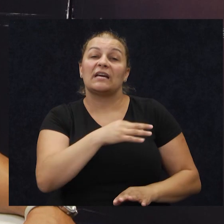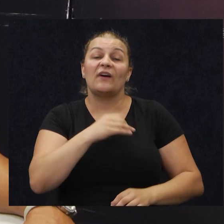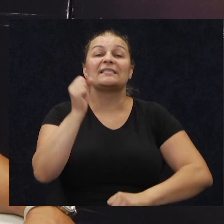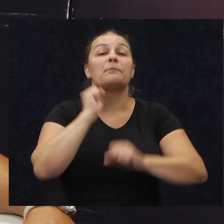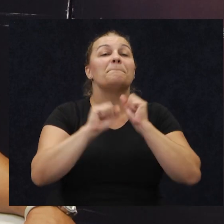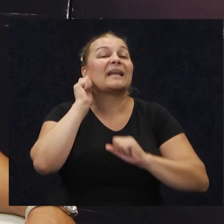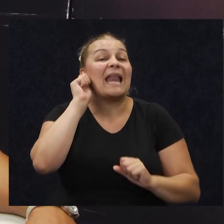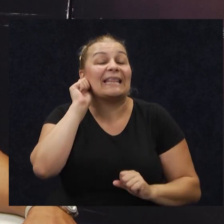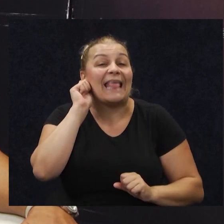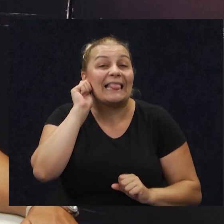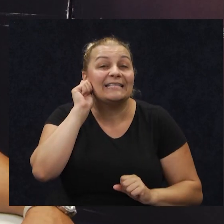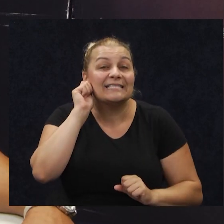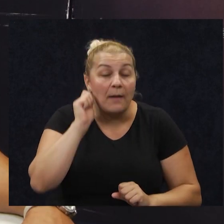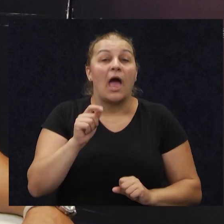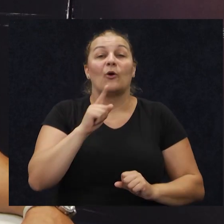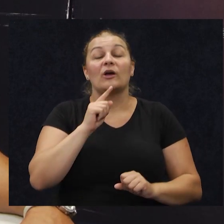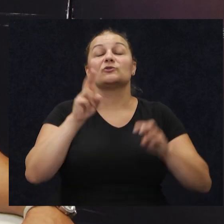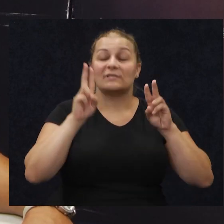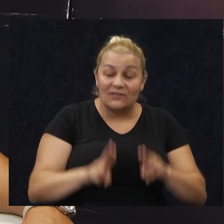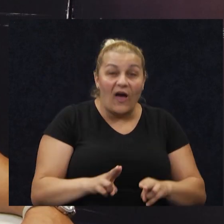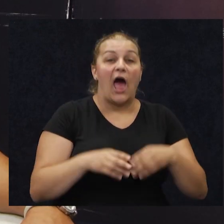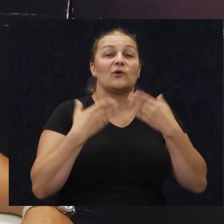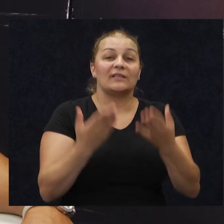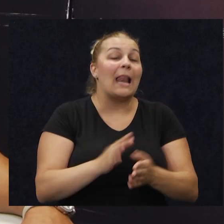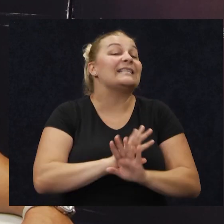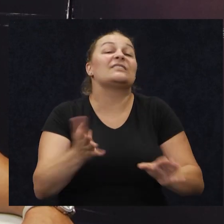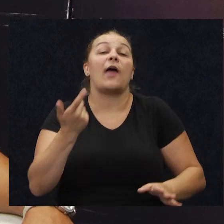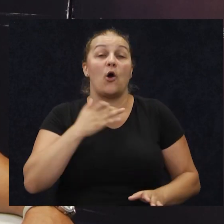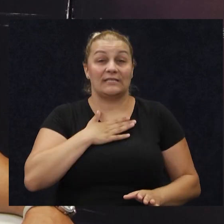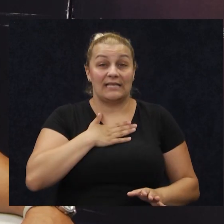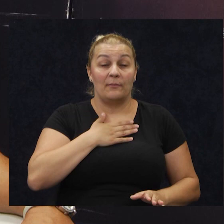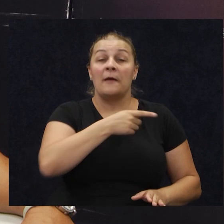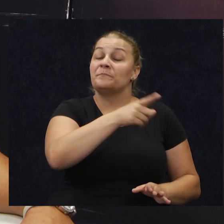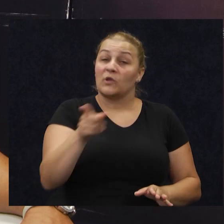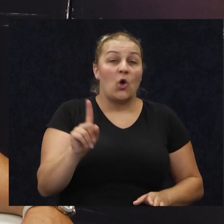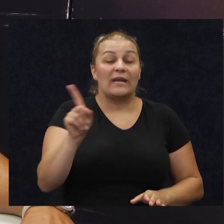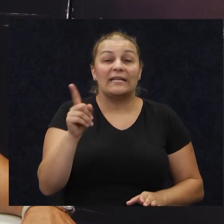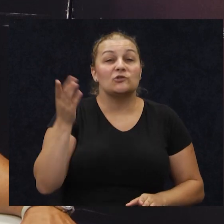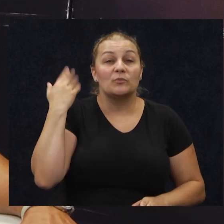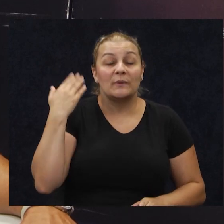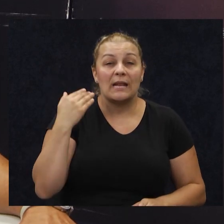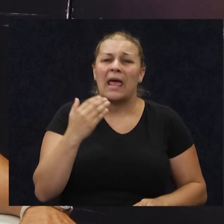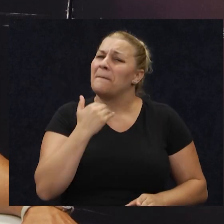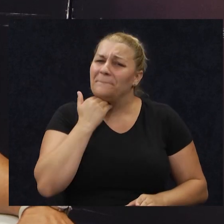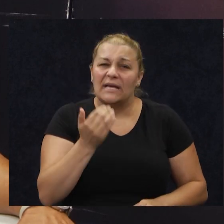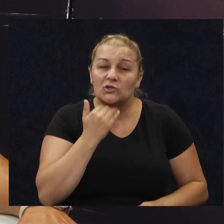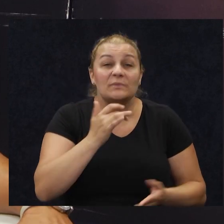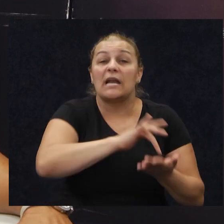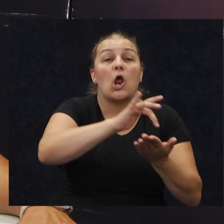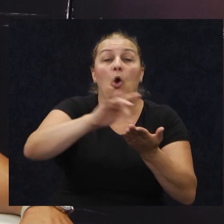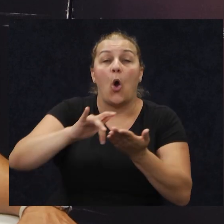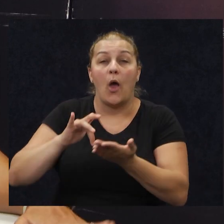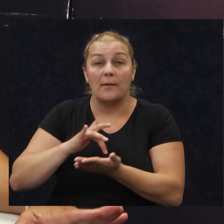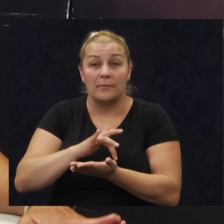braniteljicama, koje su stvarno dale sve o sebe i one nisu bile, bez obzira na kojim su